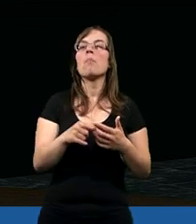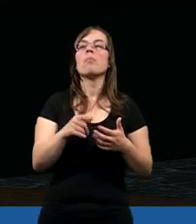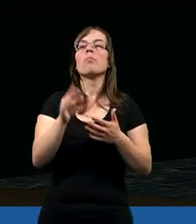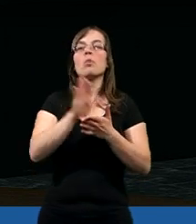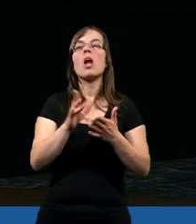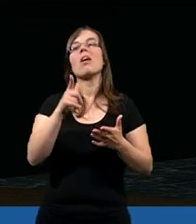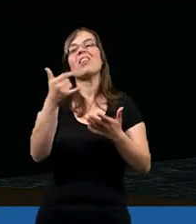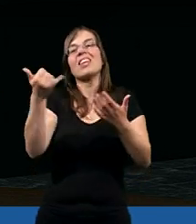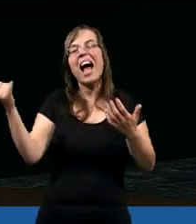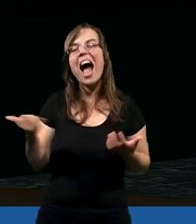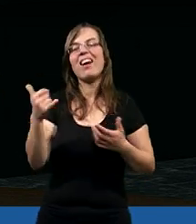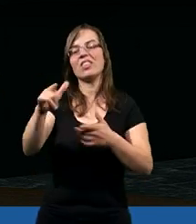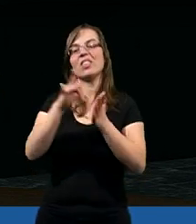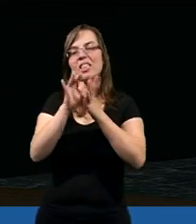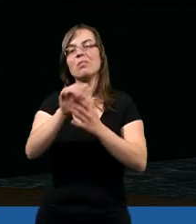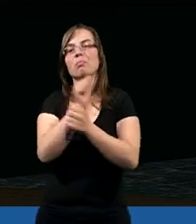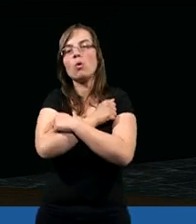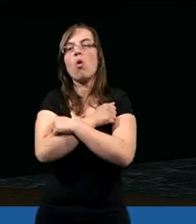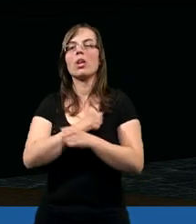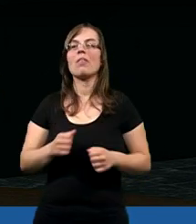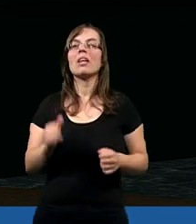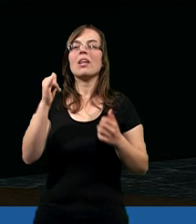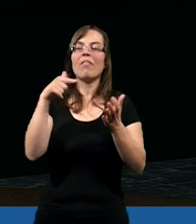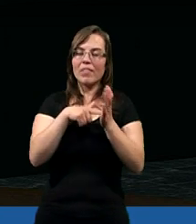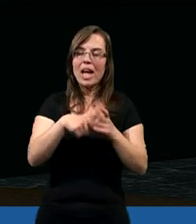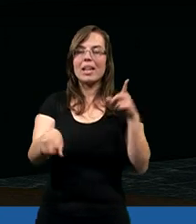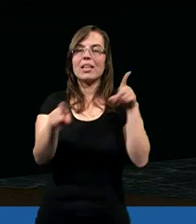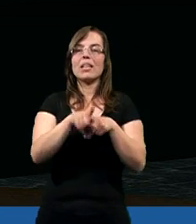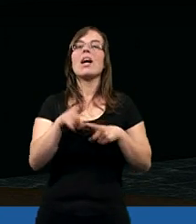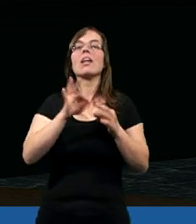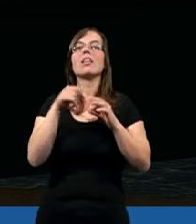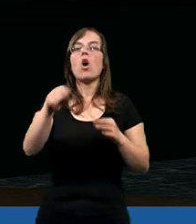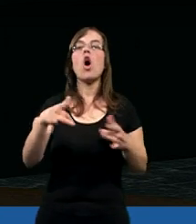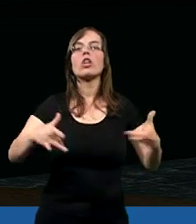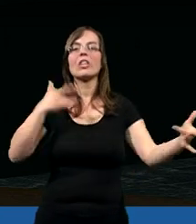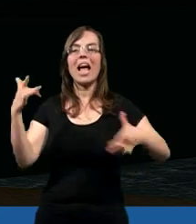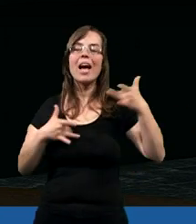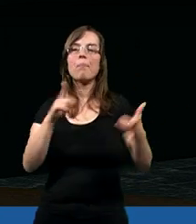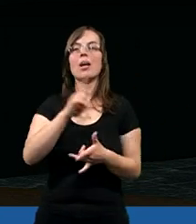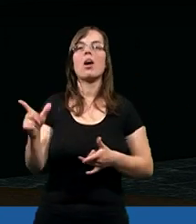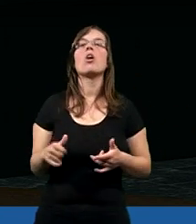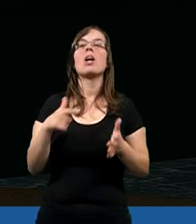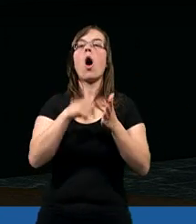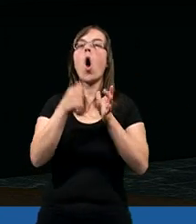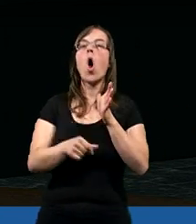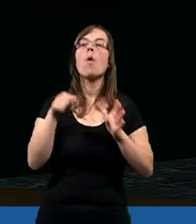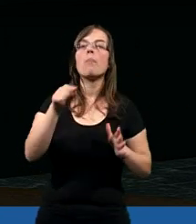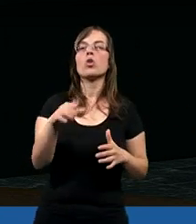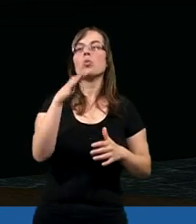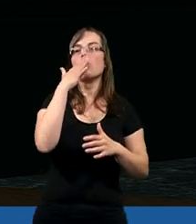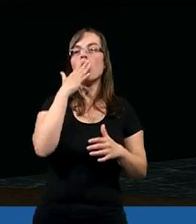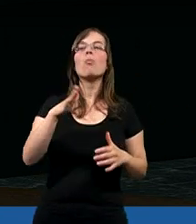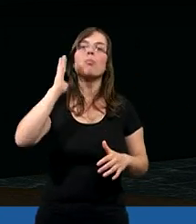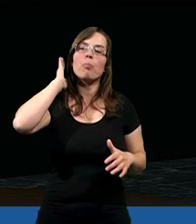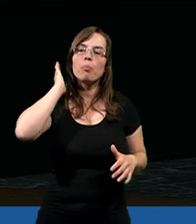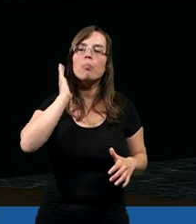Jezusa. W ogóle zawsze. Ale też wtedy, kiedy on cierpiał. Ale oprócz tego